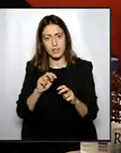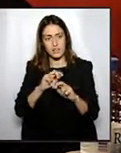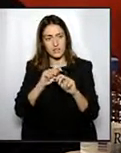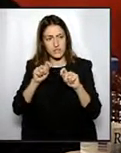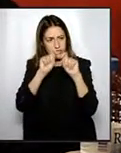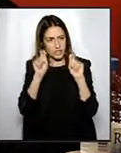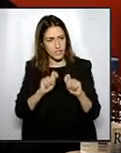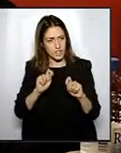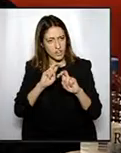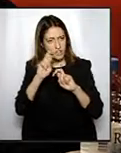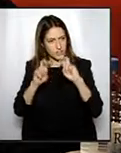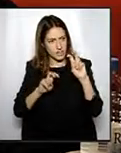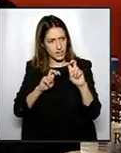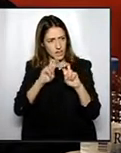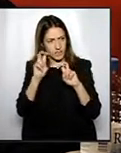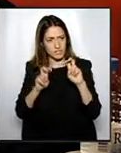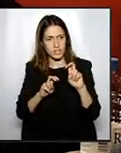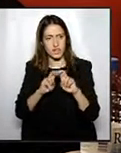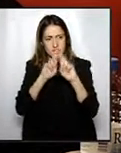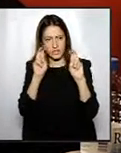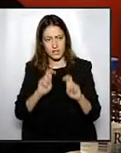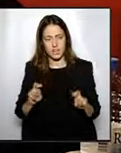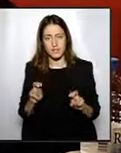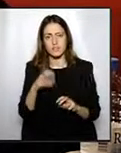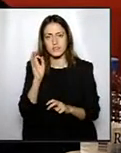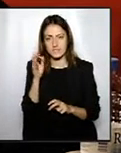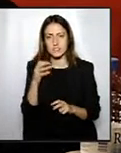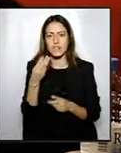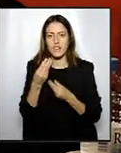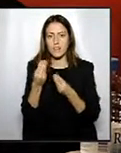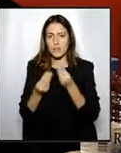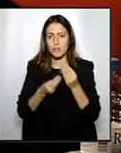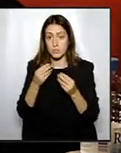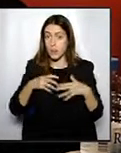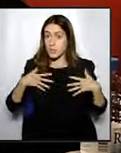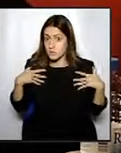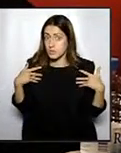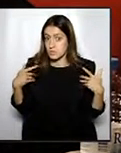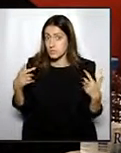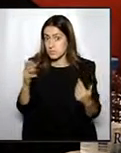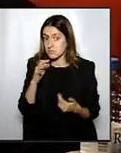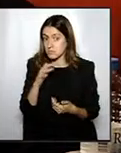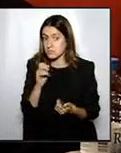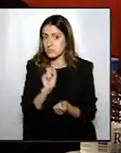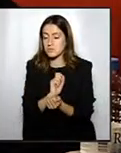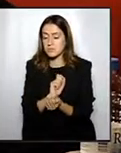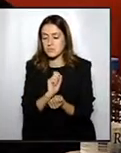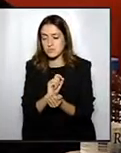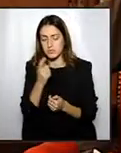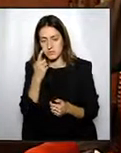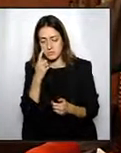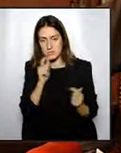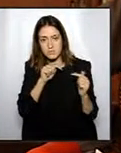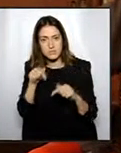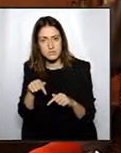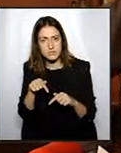'il·lusió concretament és una fira que ja es fa amb altres ciutats d'aquí a Catalunya com concretament a l'OFIM que em penso que no sé si ens va dir que hi havia estat o no que és la